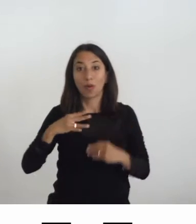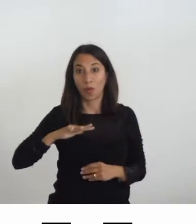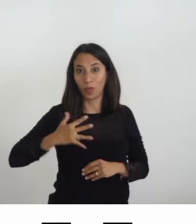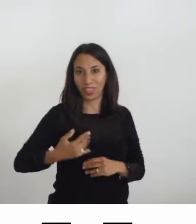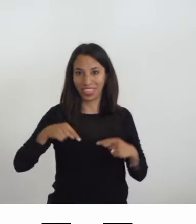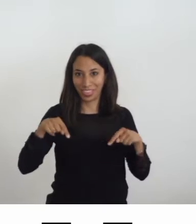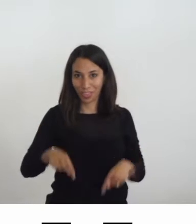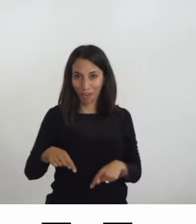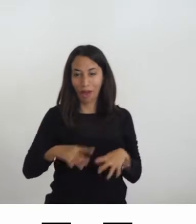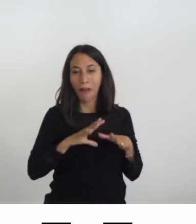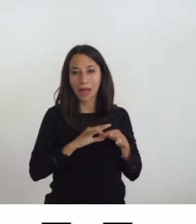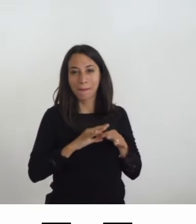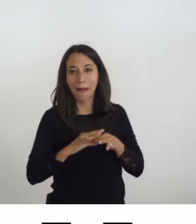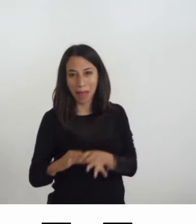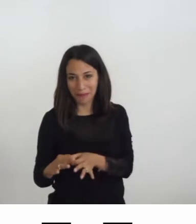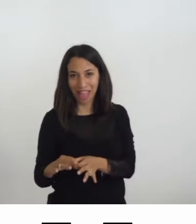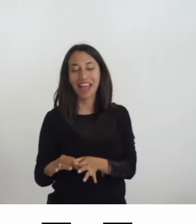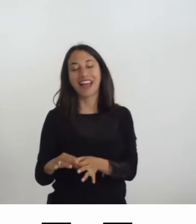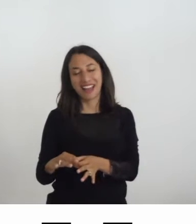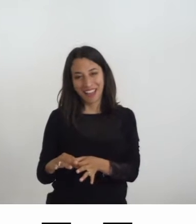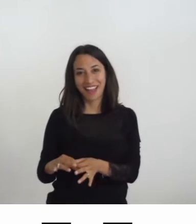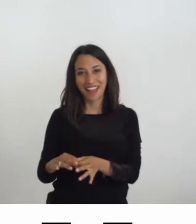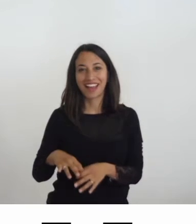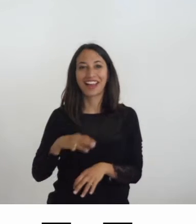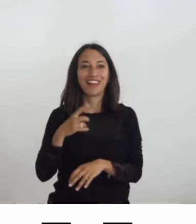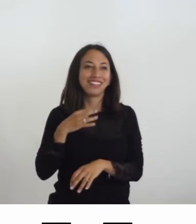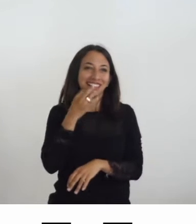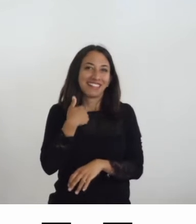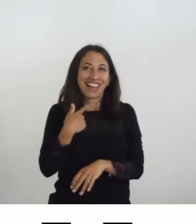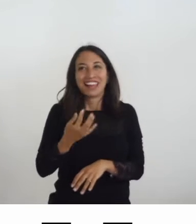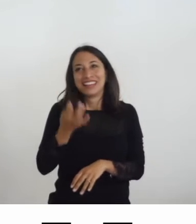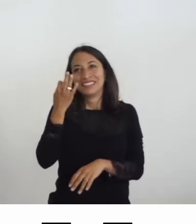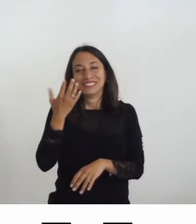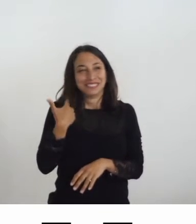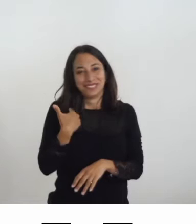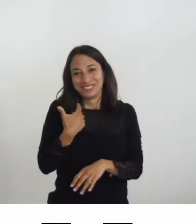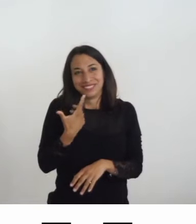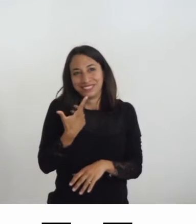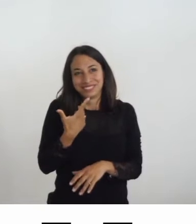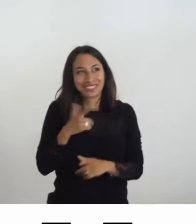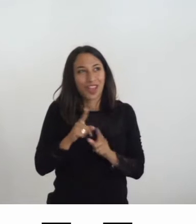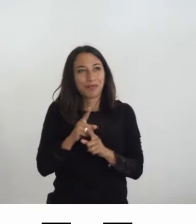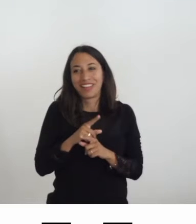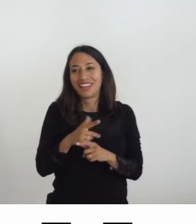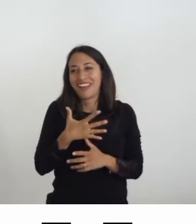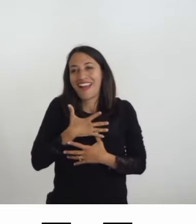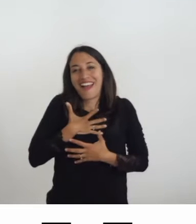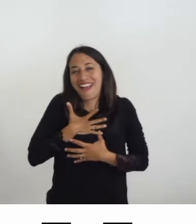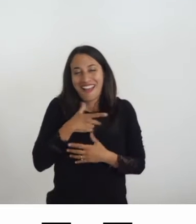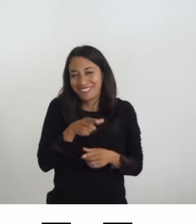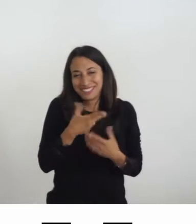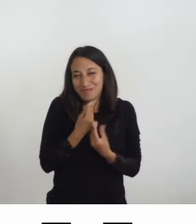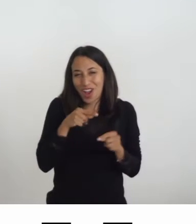consecutiva, quindi sto diventando un'affezionata alla partecipazione anche perché credo molto in questo